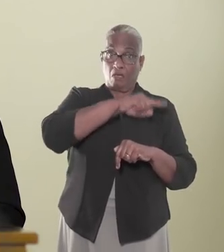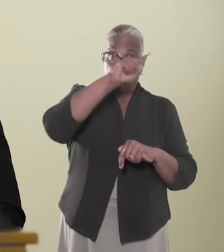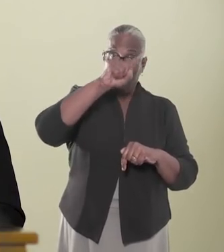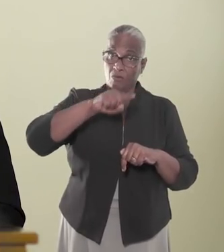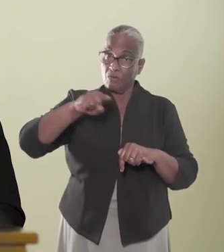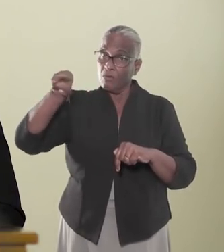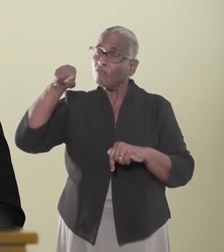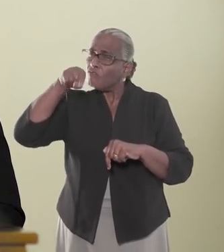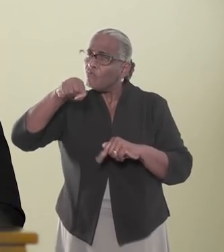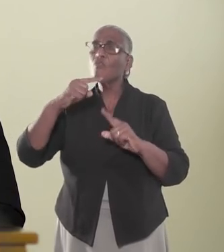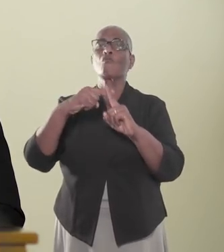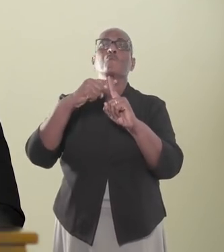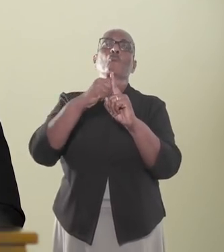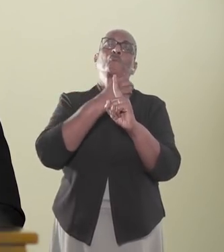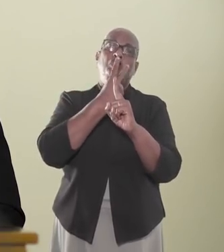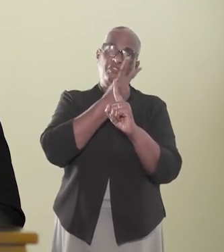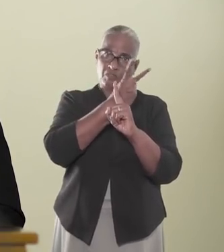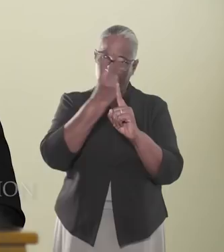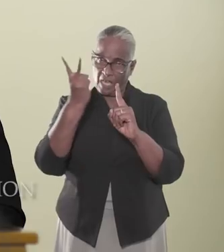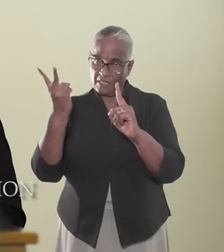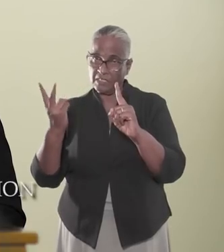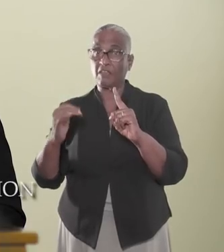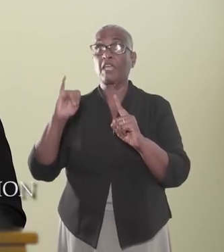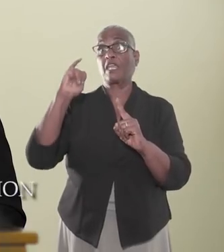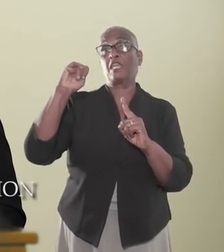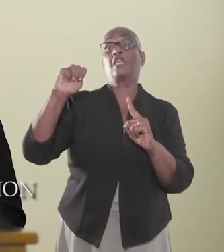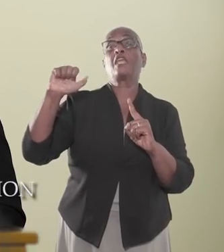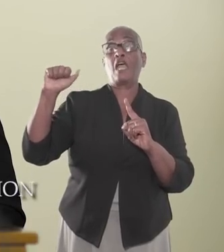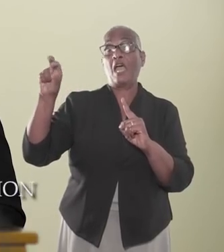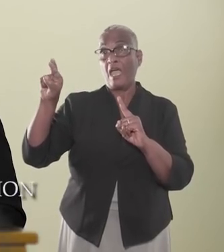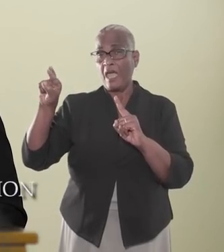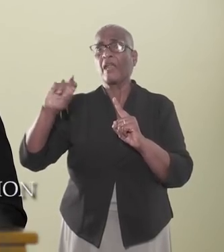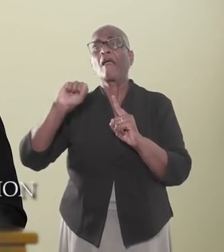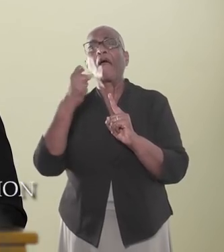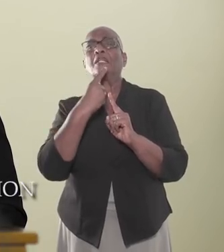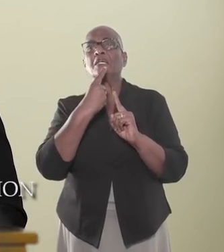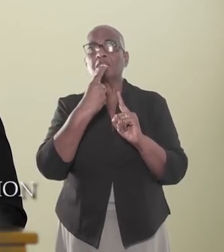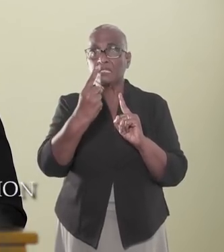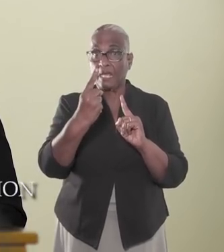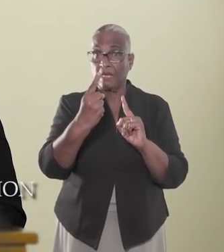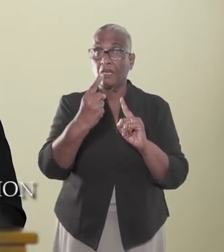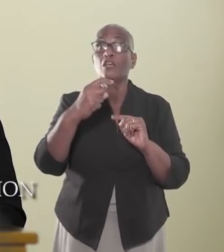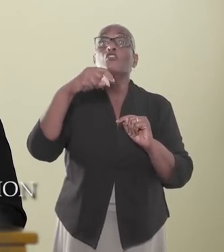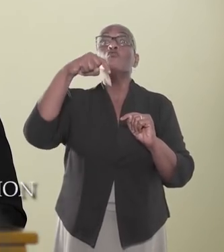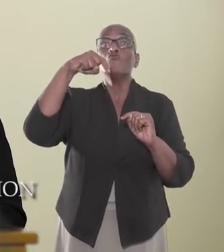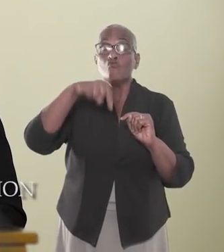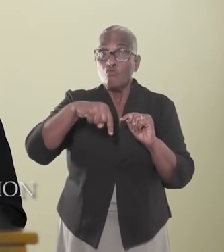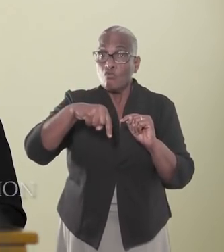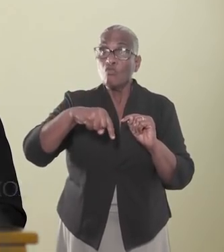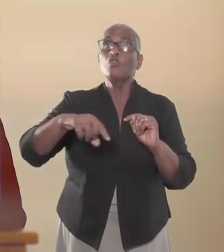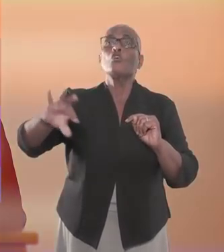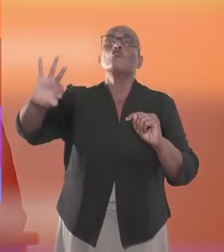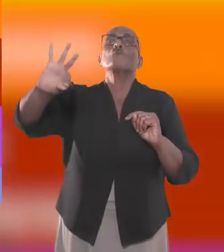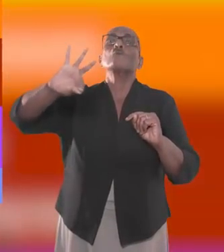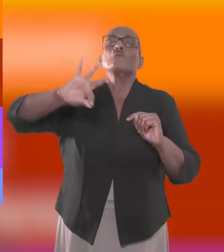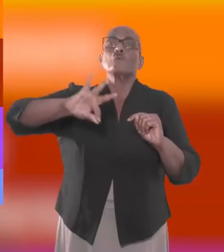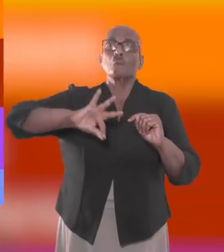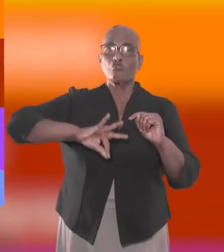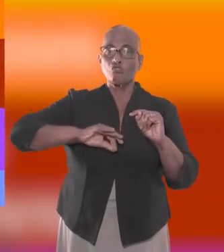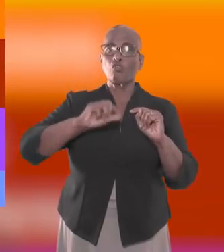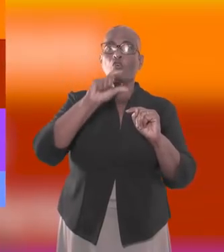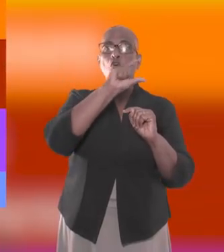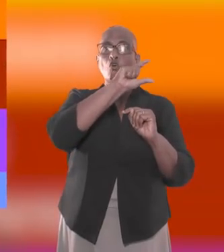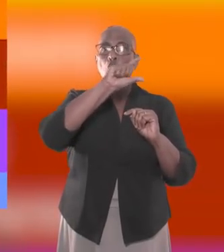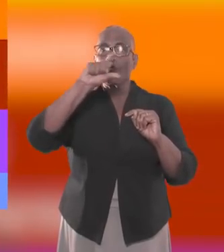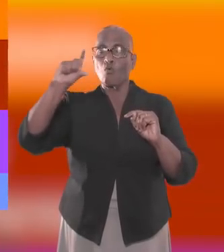vertoont de curve een positief beeld. Aan IHR kan aanbevolen worden dat we nu terug naar